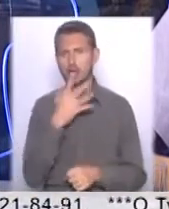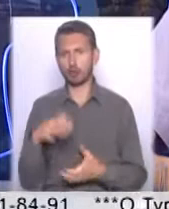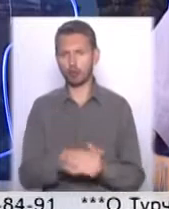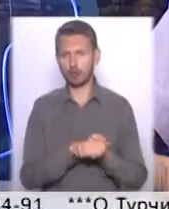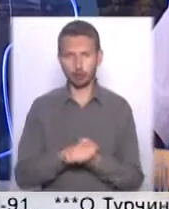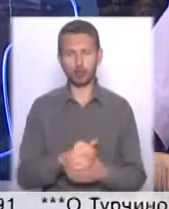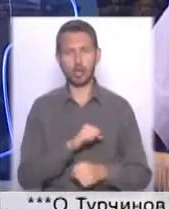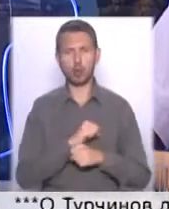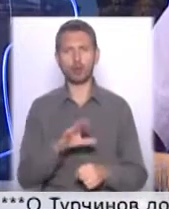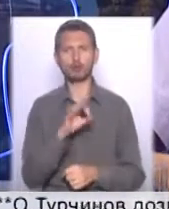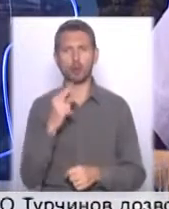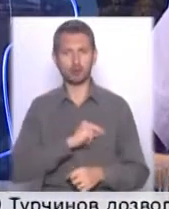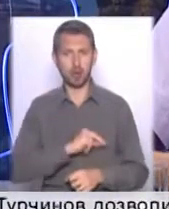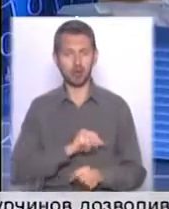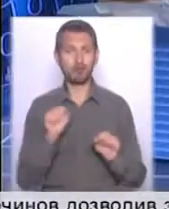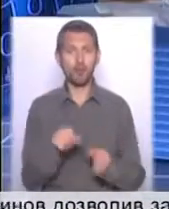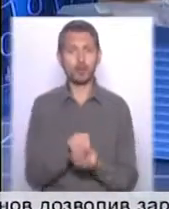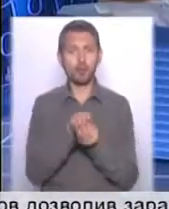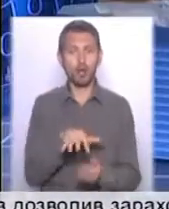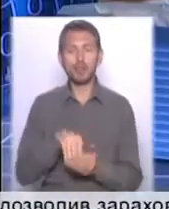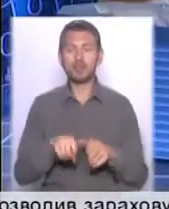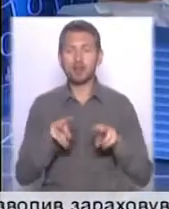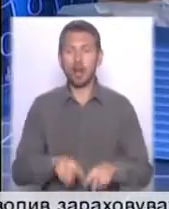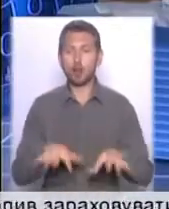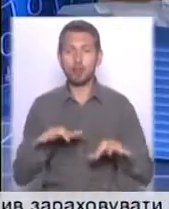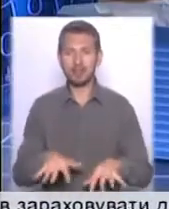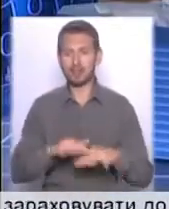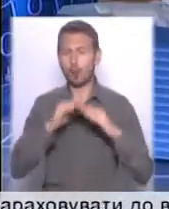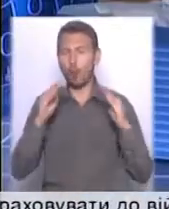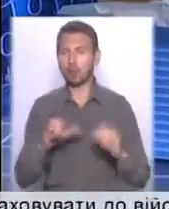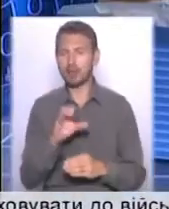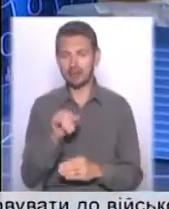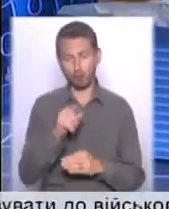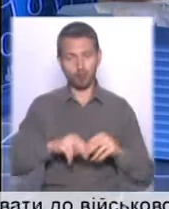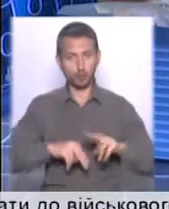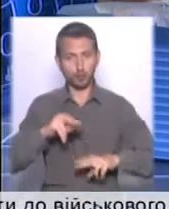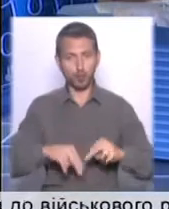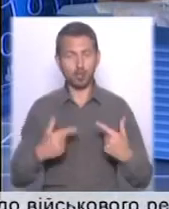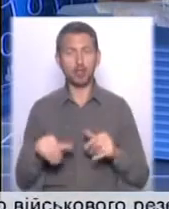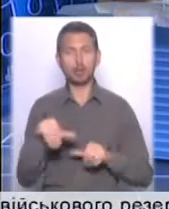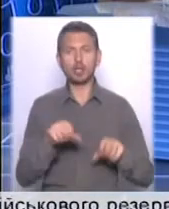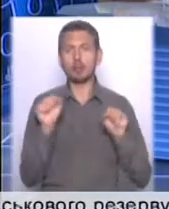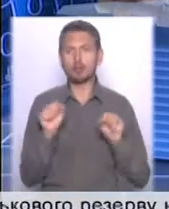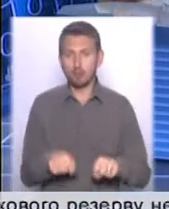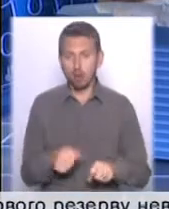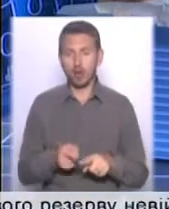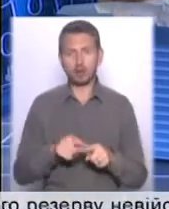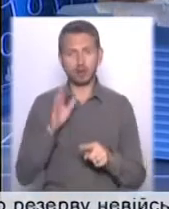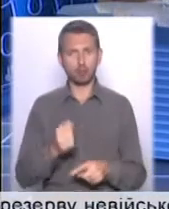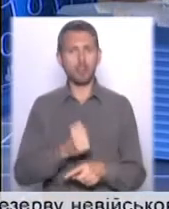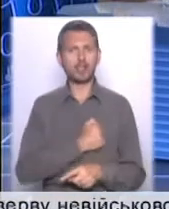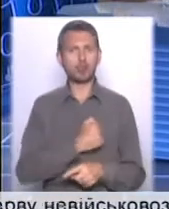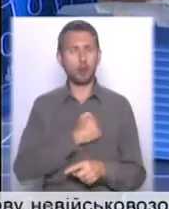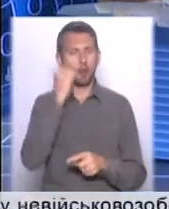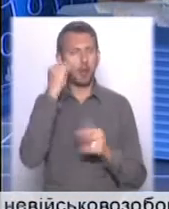соціалістичної праці, яких можна було б десь ховати в якомусь спеціальному місті, комплексі, його побудувати, де б, куди б могли б, дійсно, це був би такий військово-меморіальний